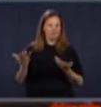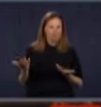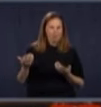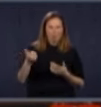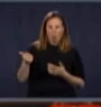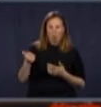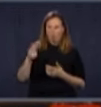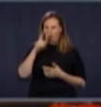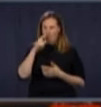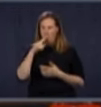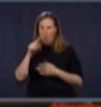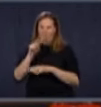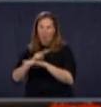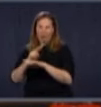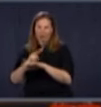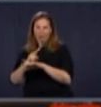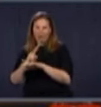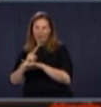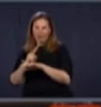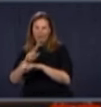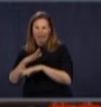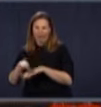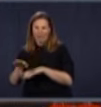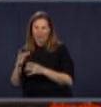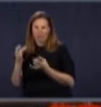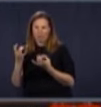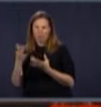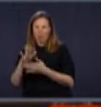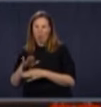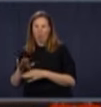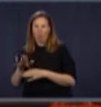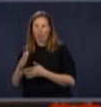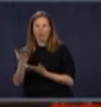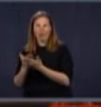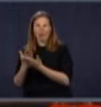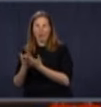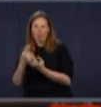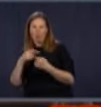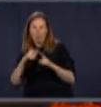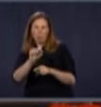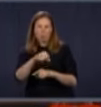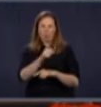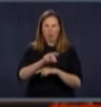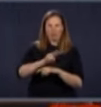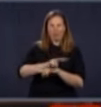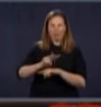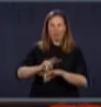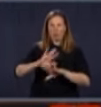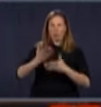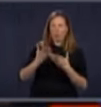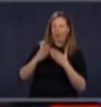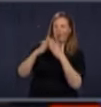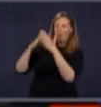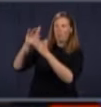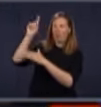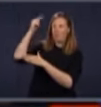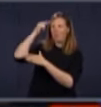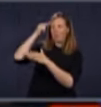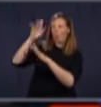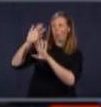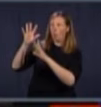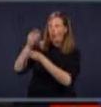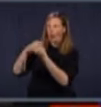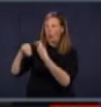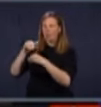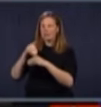faire garder leurs enfants, qu'ils ne vont pas à l'école? Qu'est-ce que vous demandez aux employeurs de ces gens-là? Bien, écoutez, ça va prendre